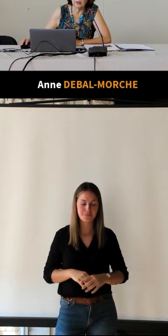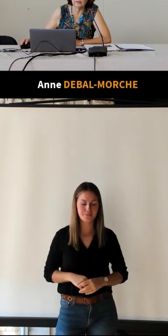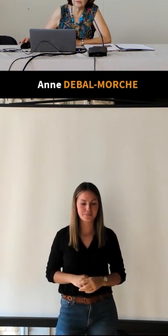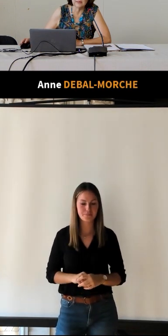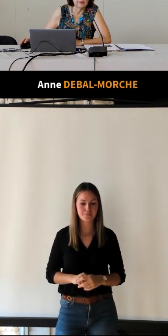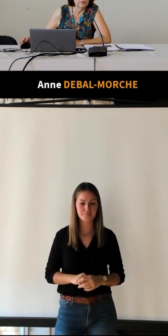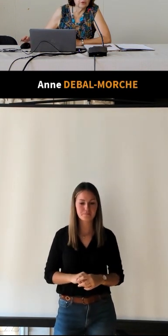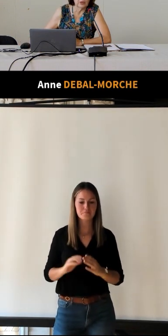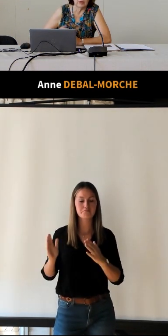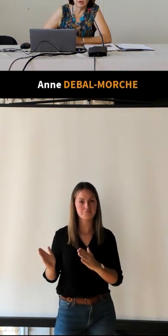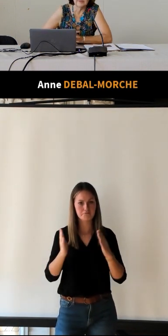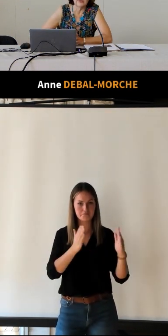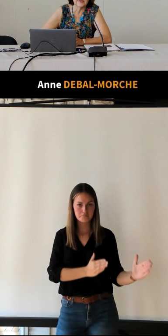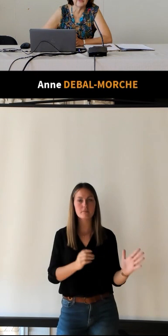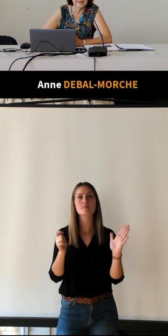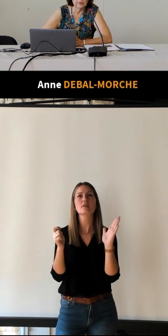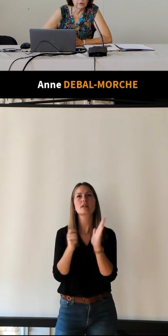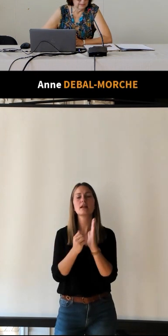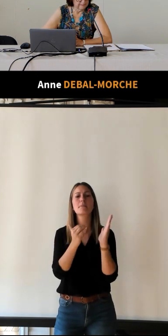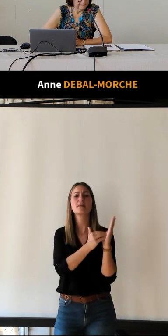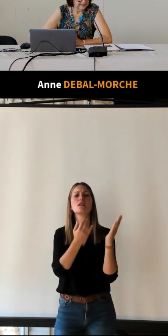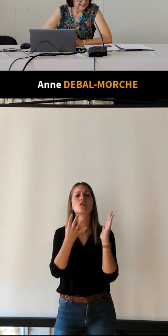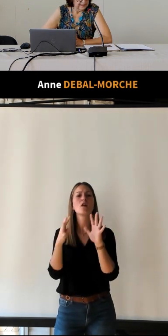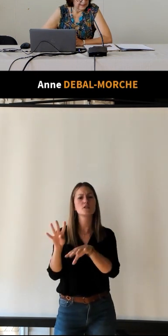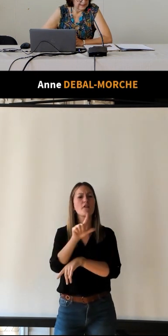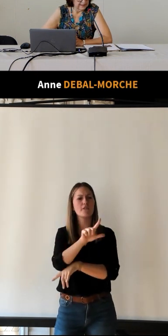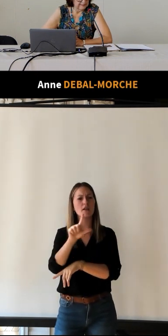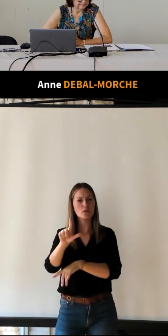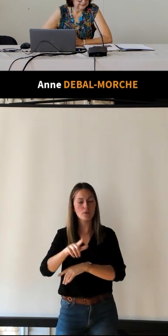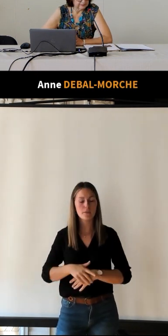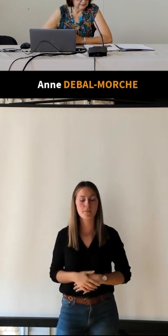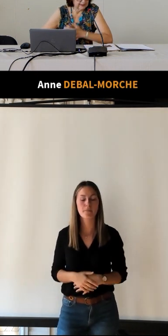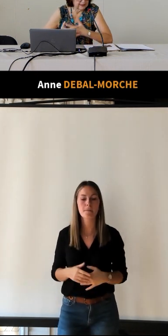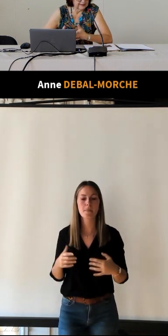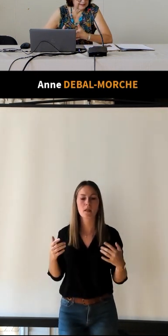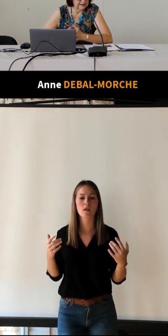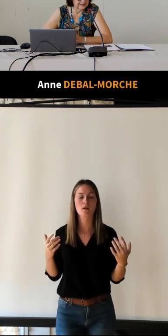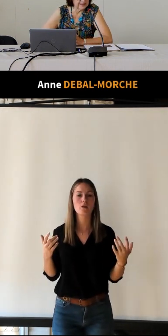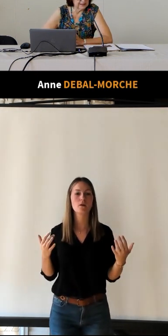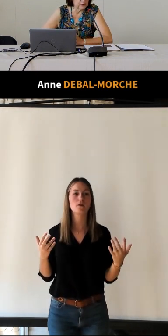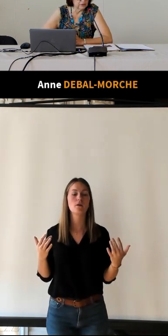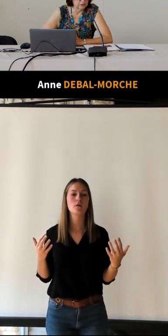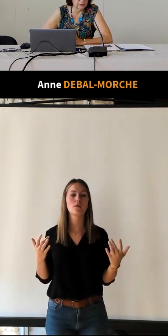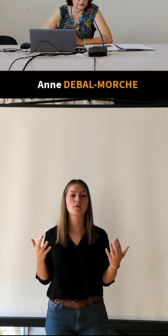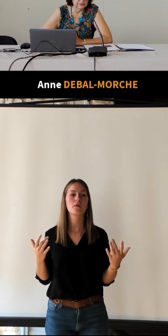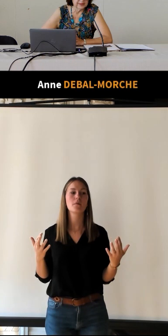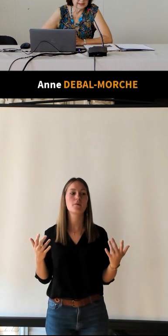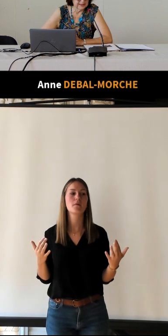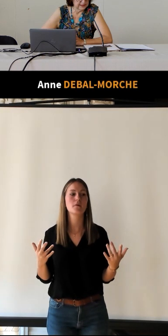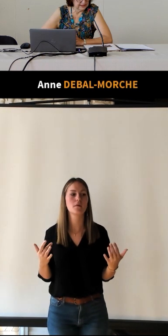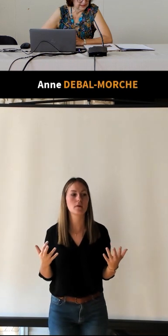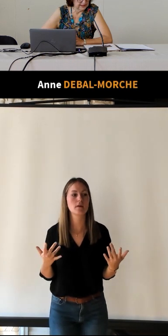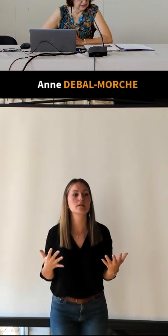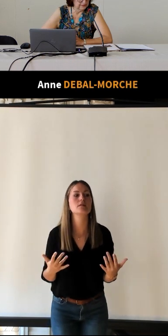Ensuite, donc, en 1922, les statuts du